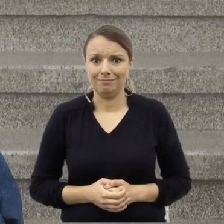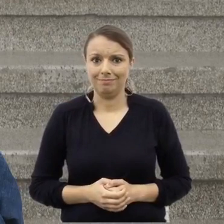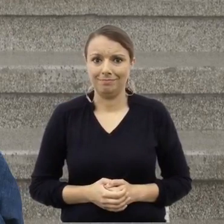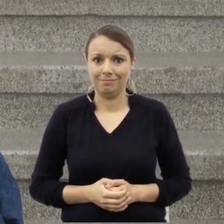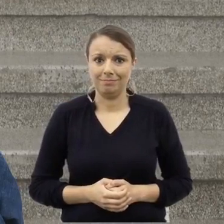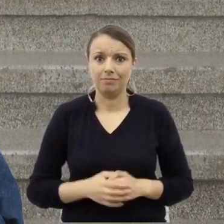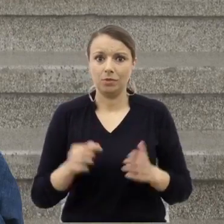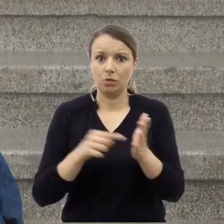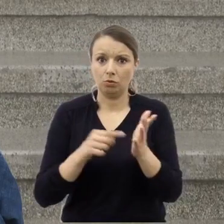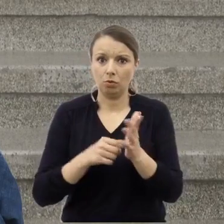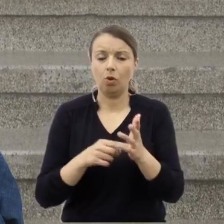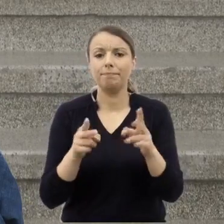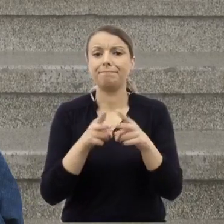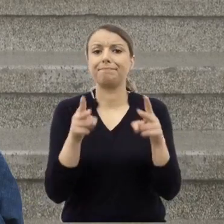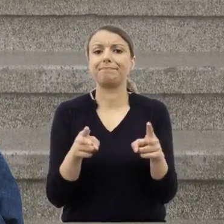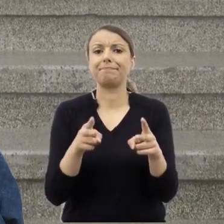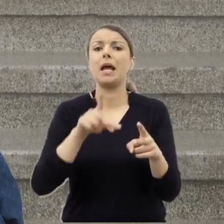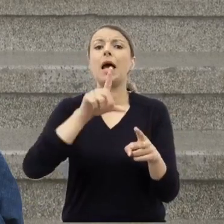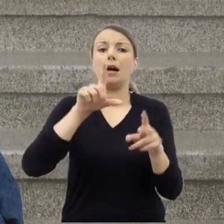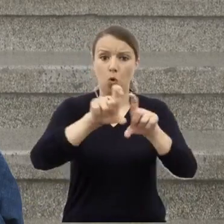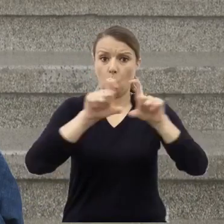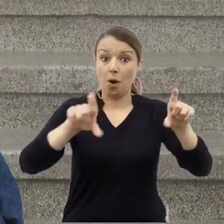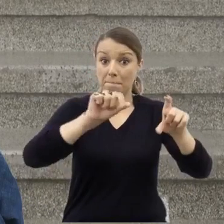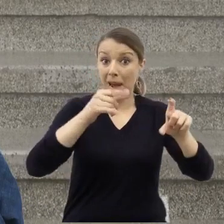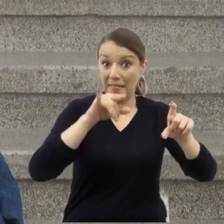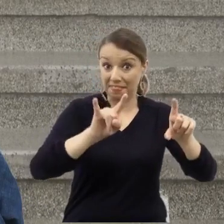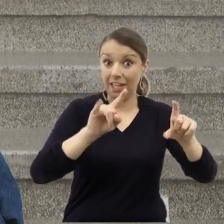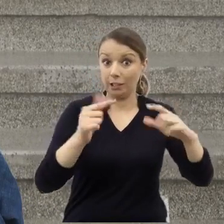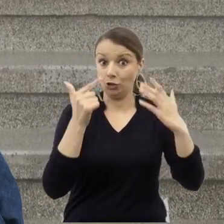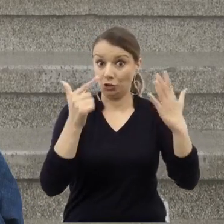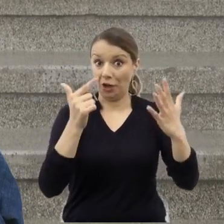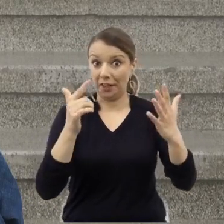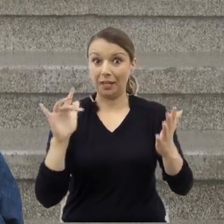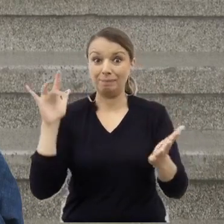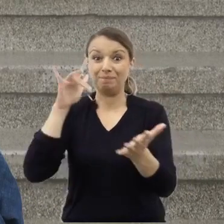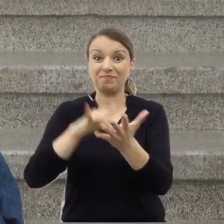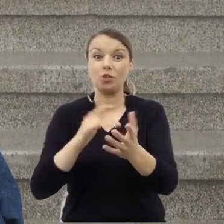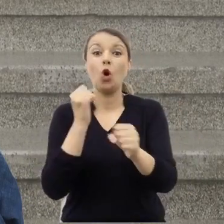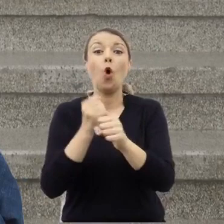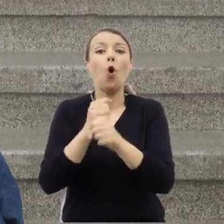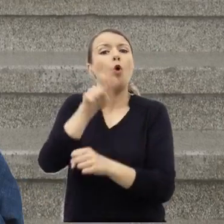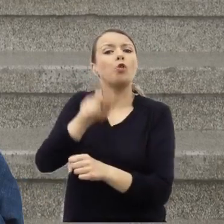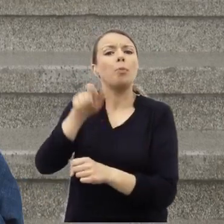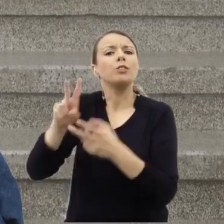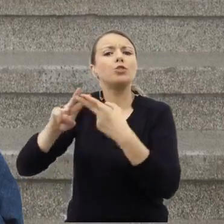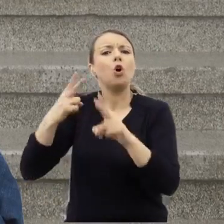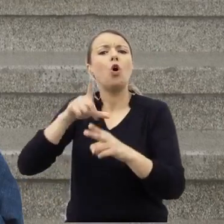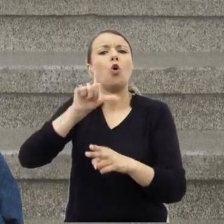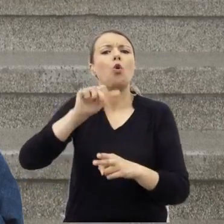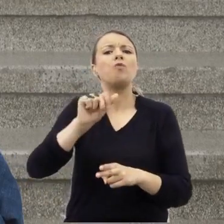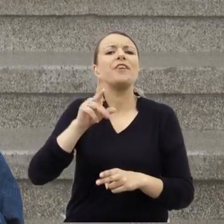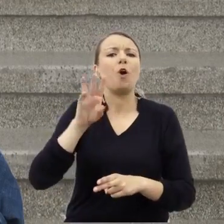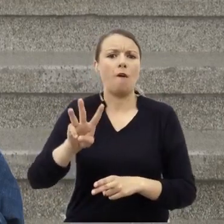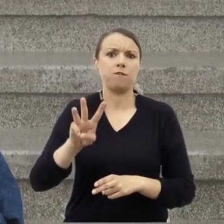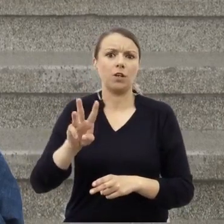kiedy na plantach zjawili się robotnicy Ludwikowa. Tam pracował